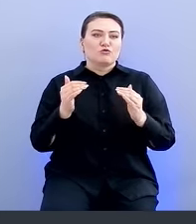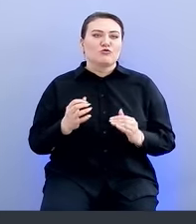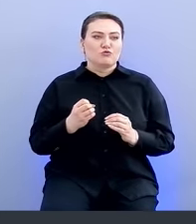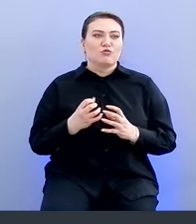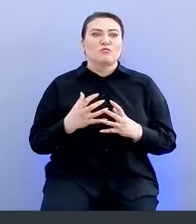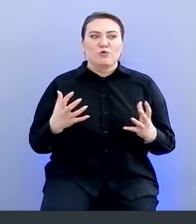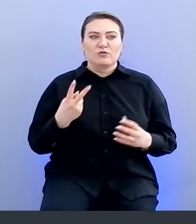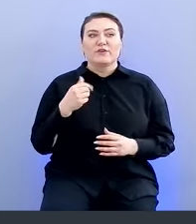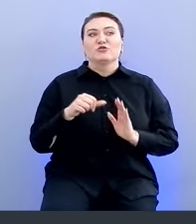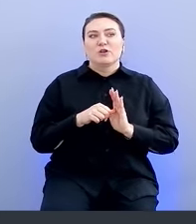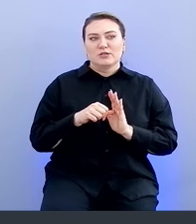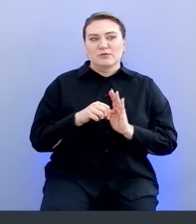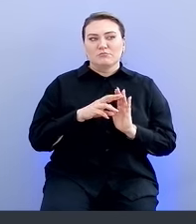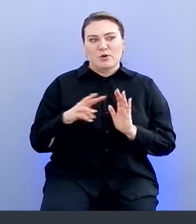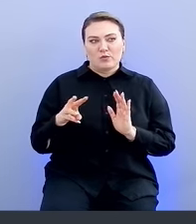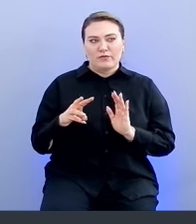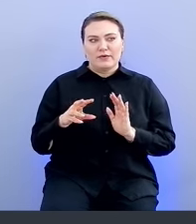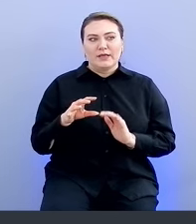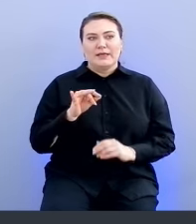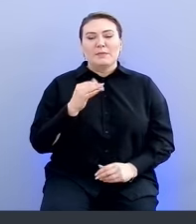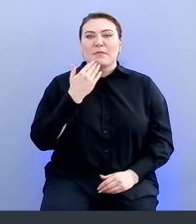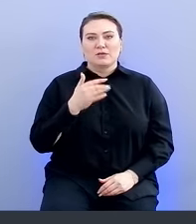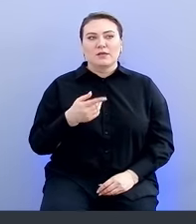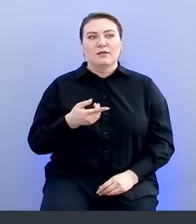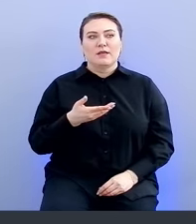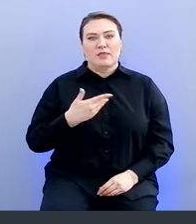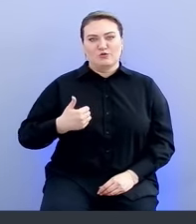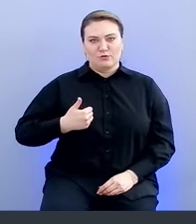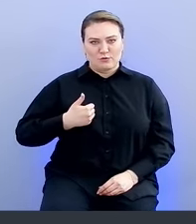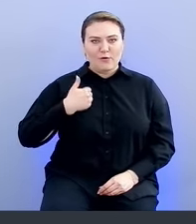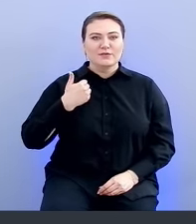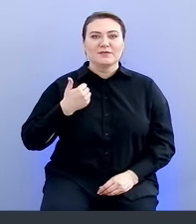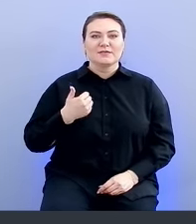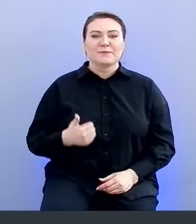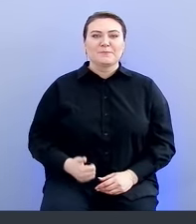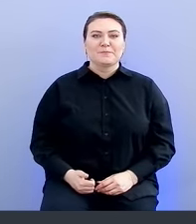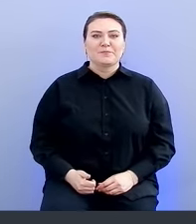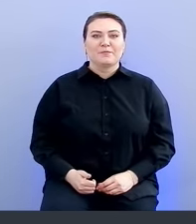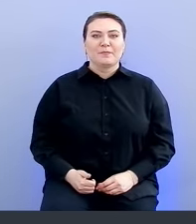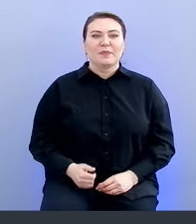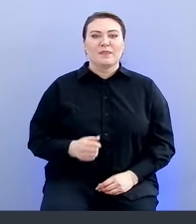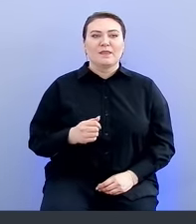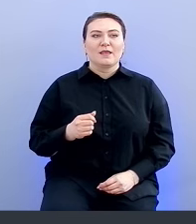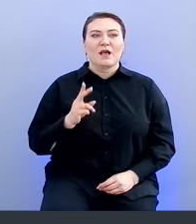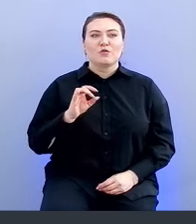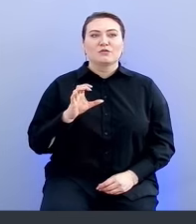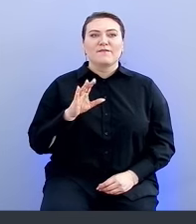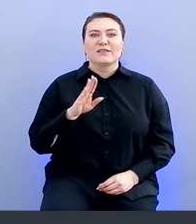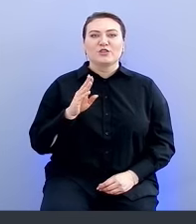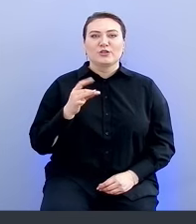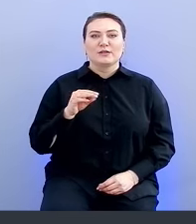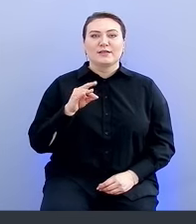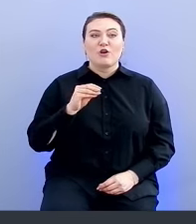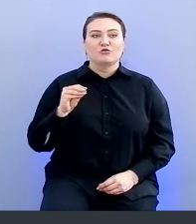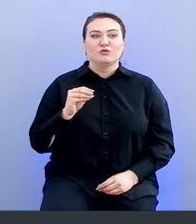26 миллионов. Ну и последнее, наверное, это наша гордость. Кросс-веточный триаж 770